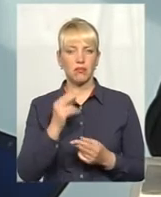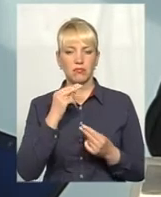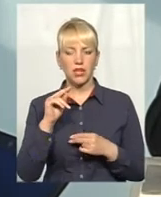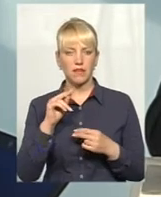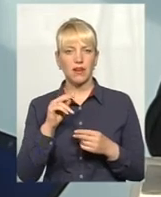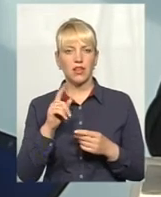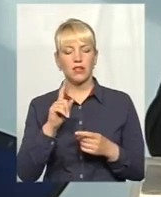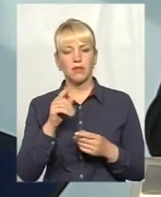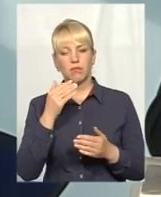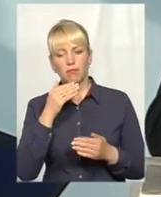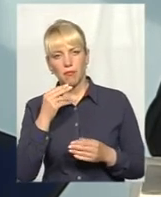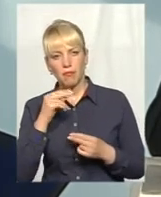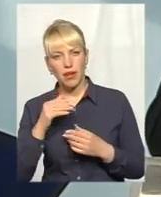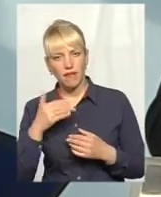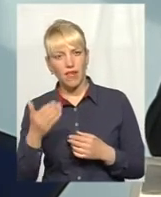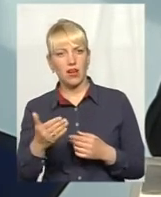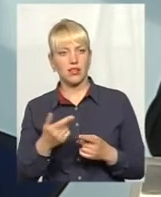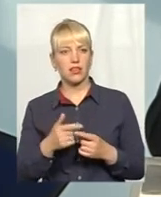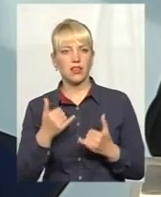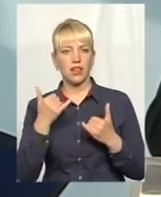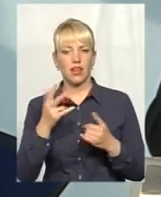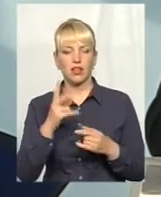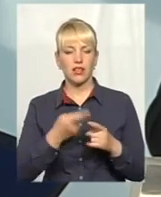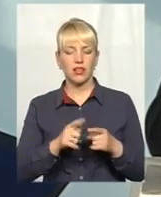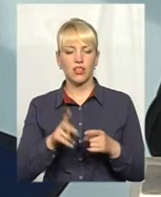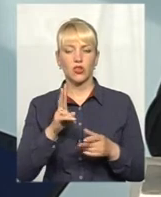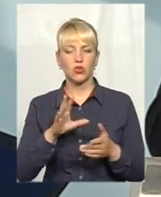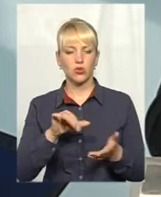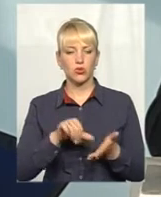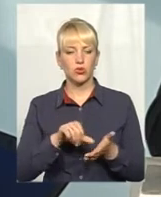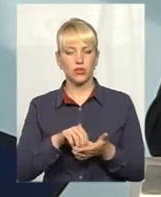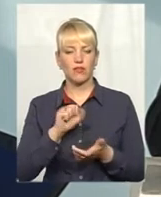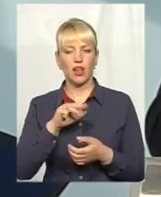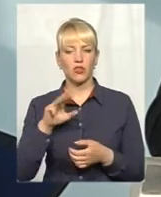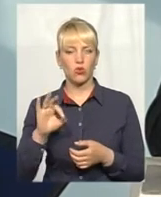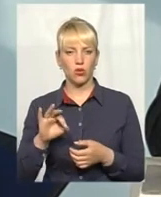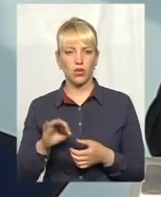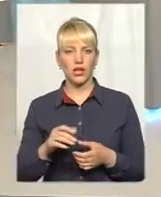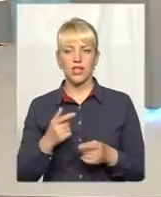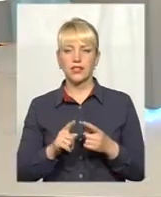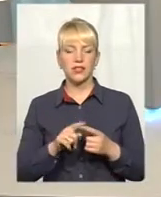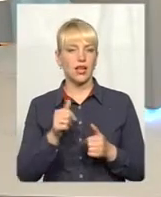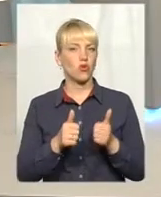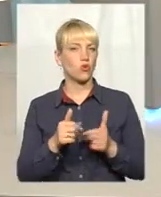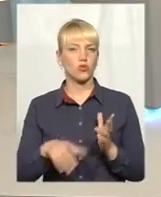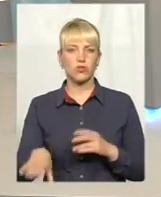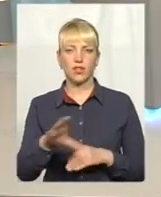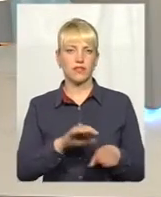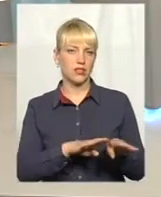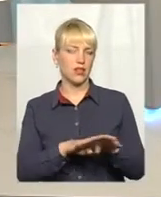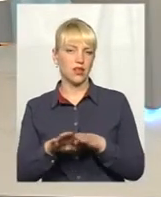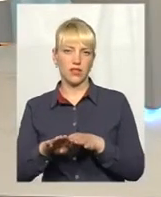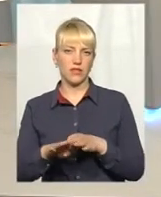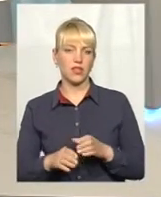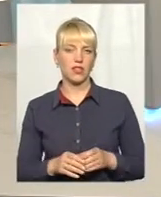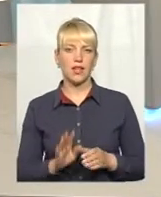служує в армії і в АТО? Ні, абсолютно рівний конкурс, абсолютно для всіх. Дякую за відповідь. Пані Алло,